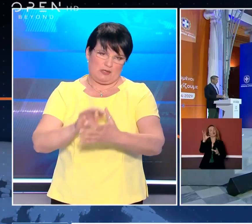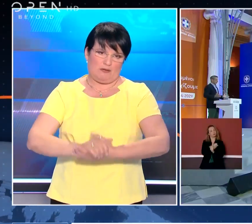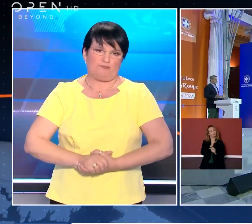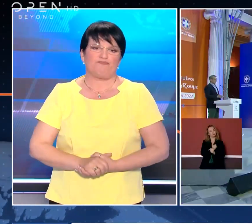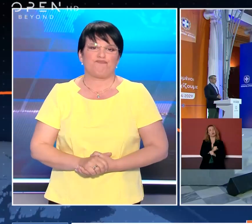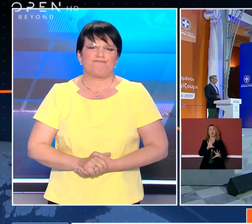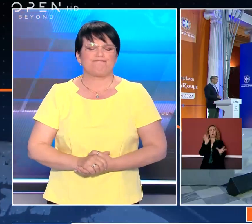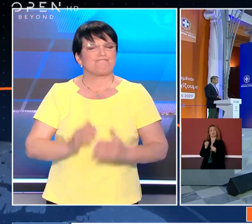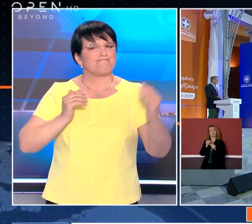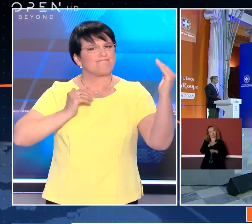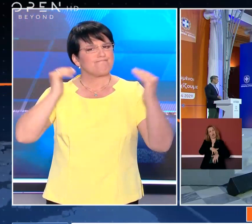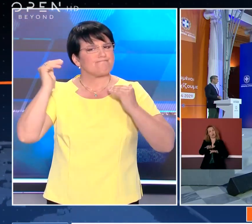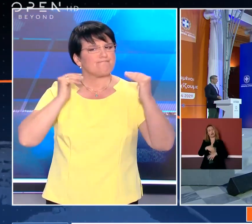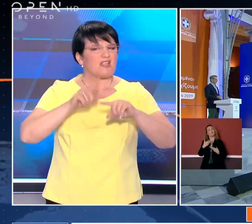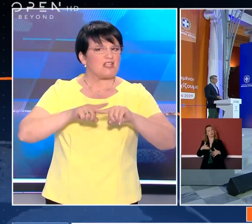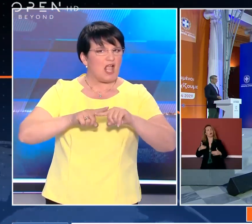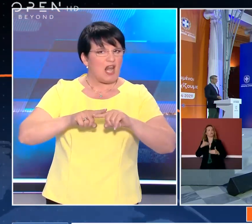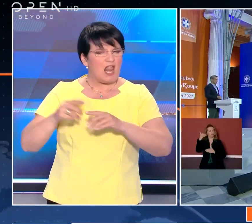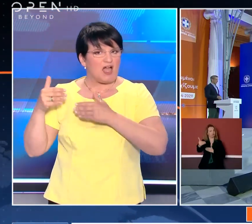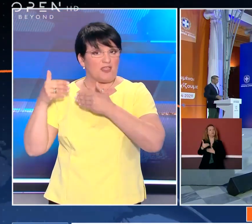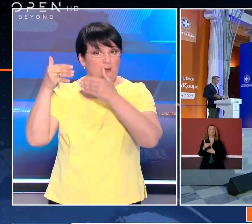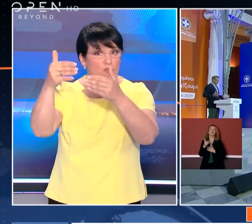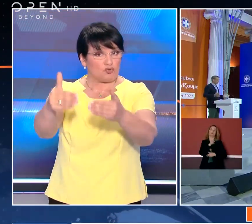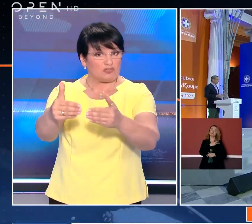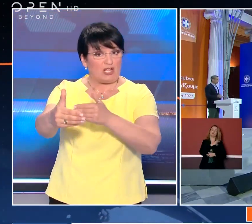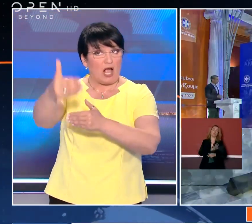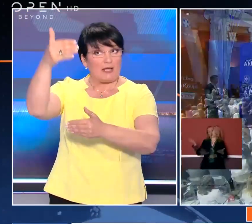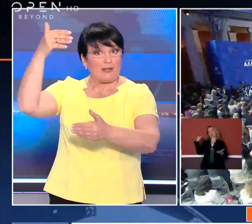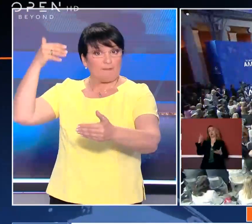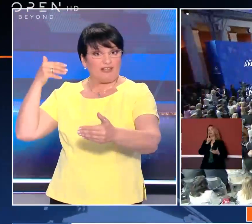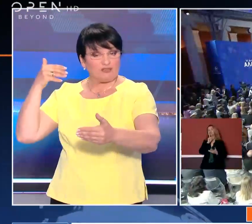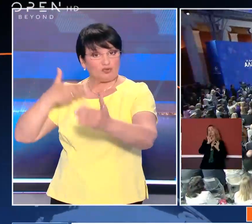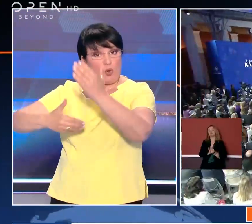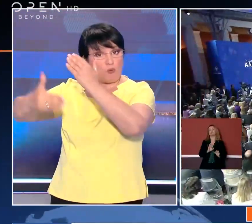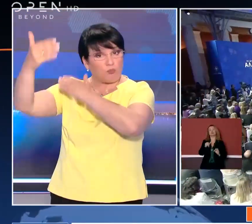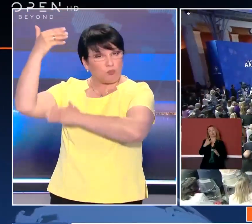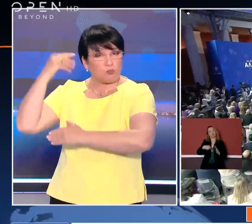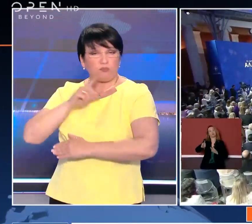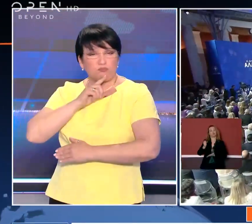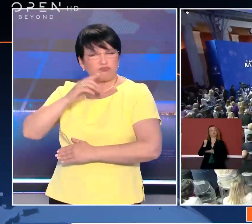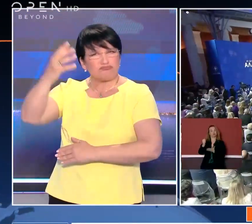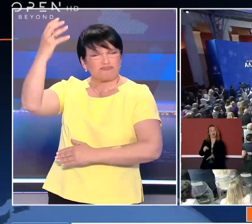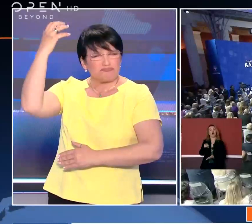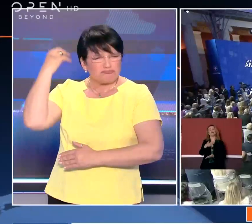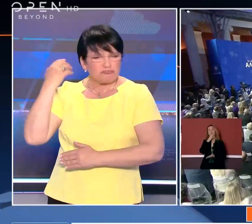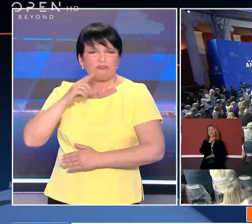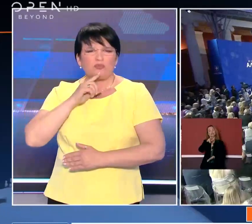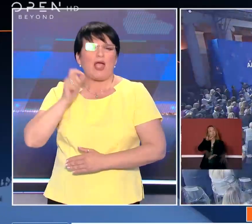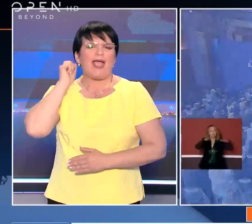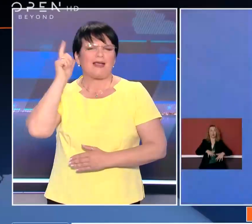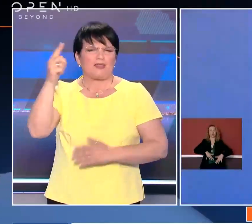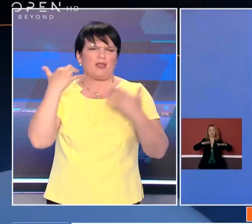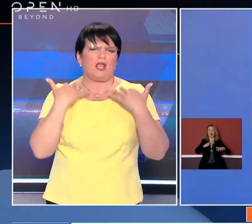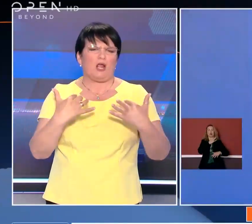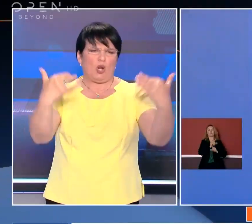Το δίλημα εάν η χώρα θα πάει μπροστά ή θα γυρίσει πίσω, έθεσε για μία ακόμα φορά ο Κυριάκος Μητσοτάκης χθες, σε εκδήλωση που